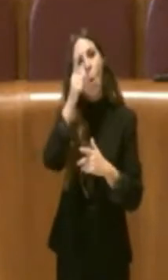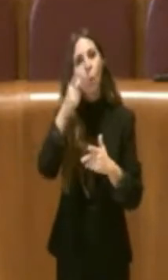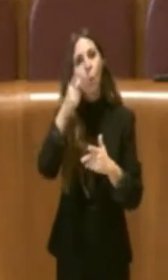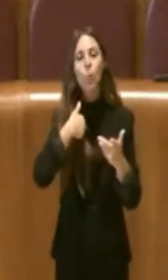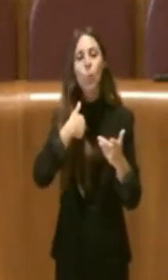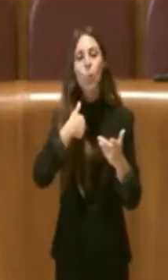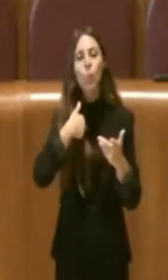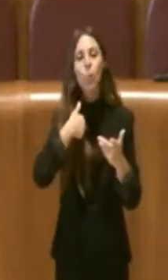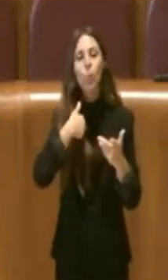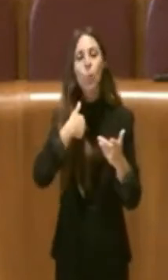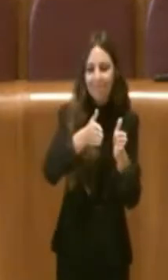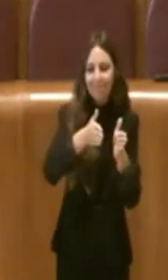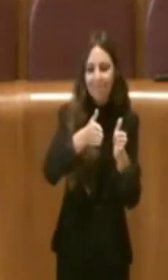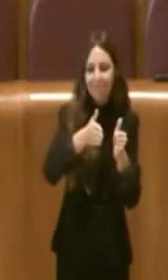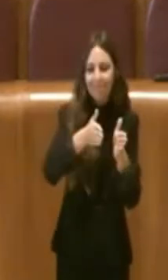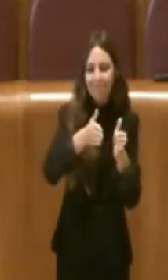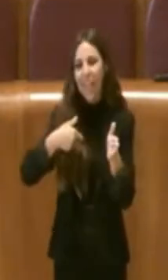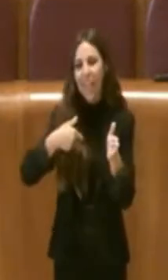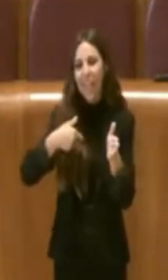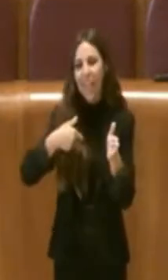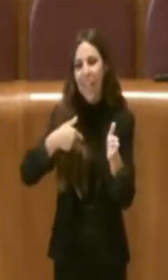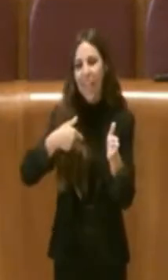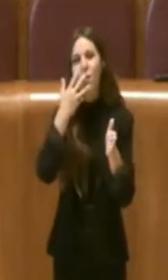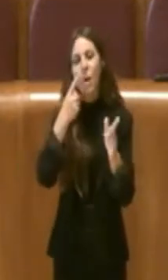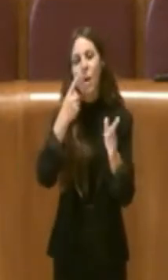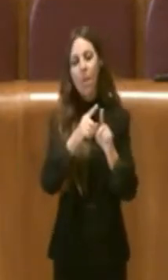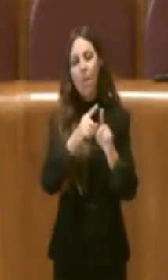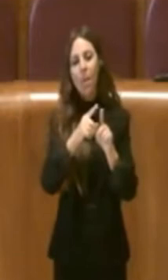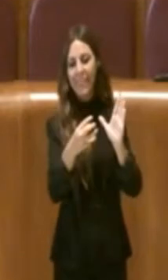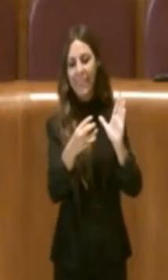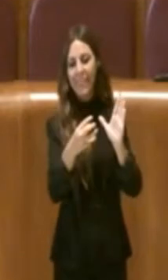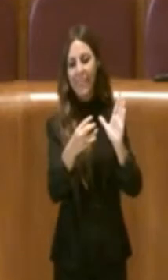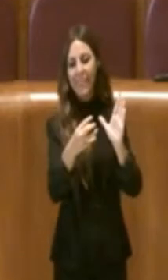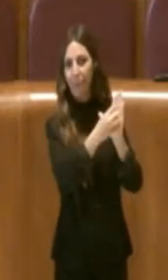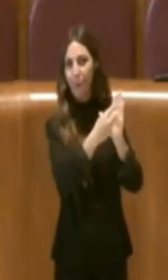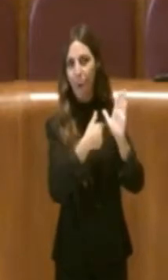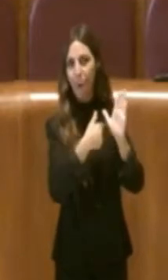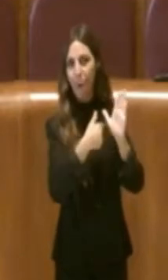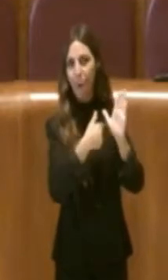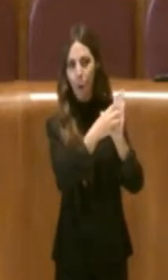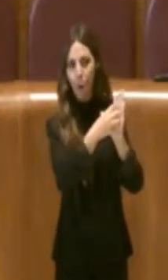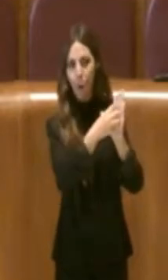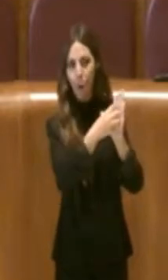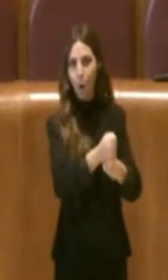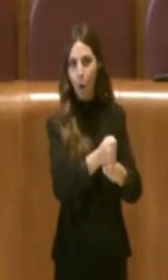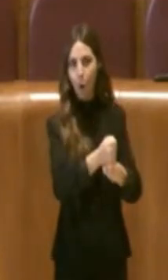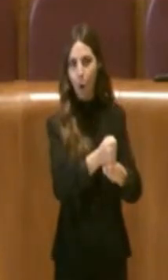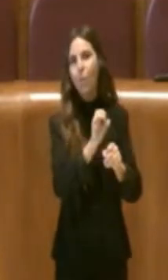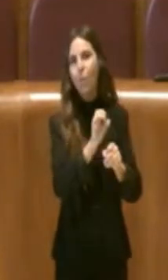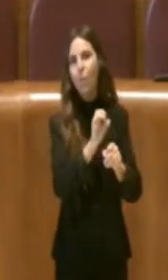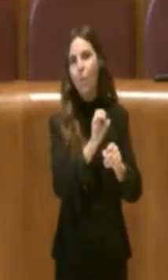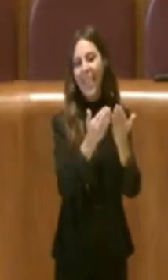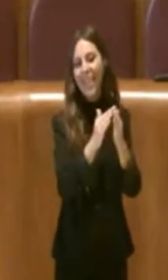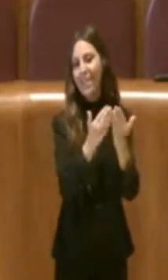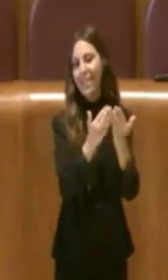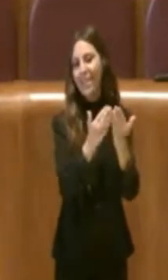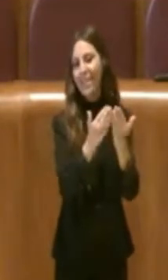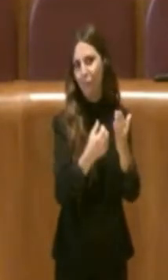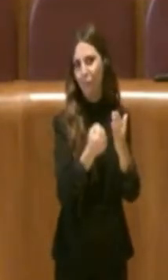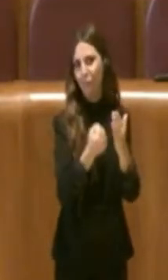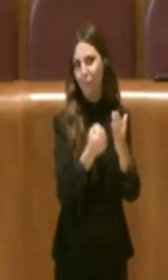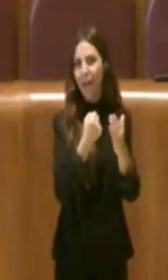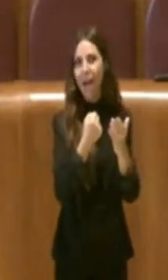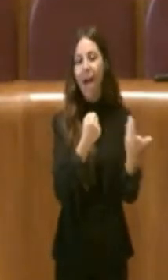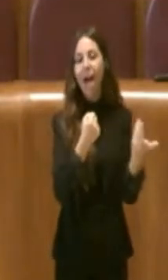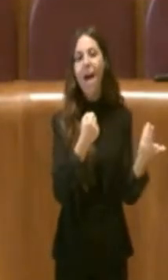vogliamo individuare un simbolo che per antonomasia la rappresenti, questo è sicuramente il libro. Quindi questo è il motivo